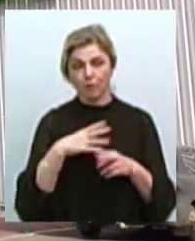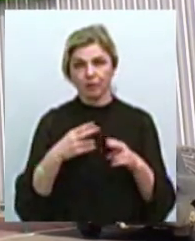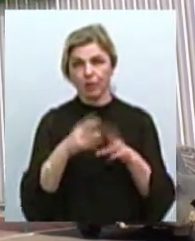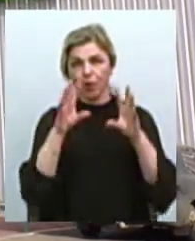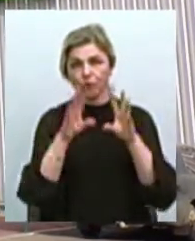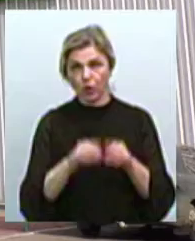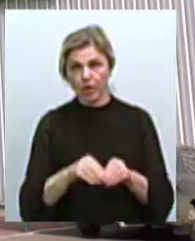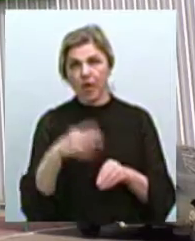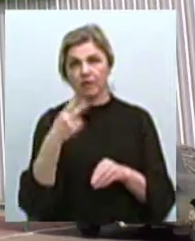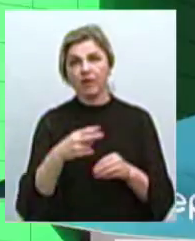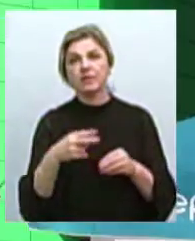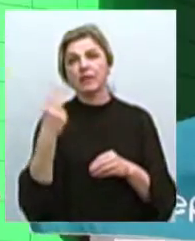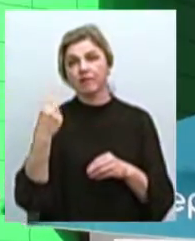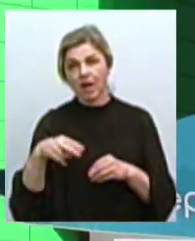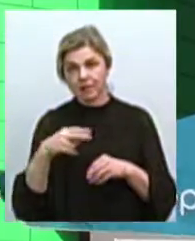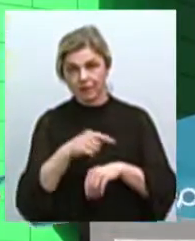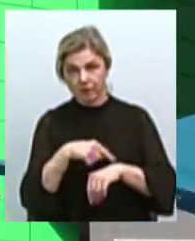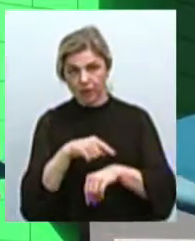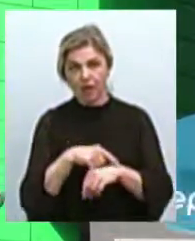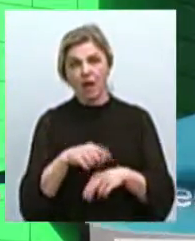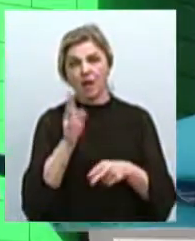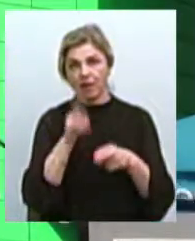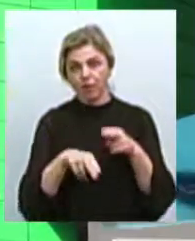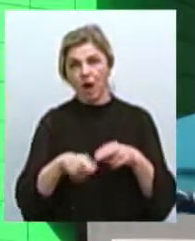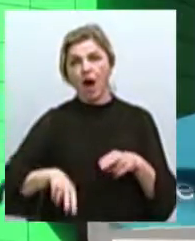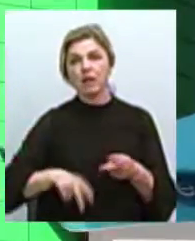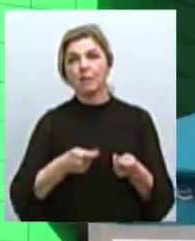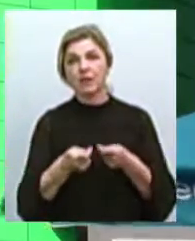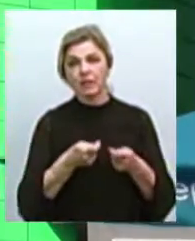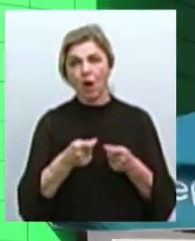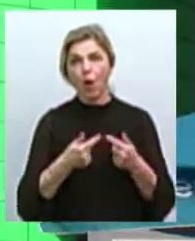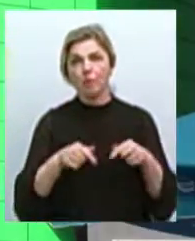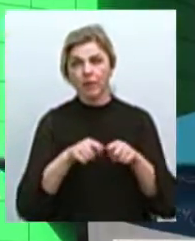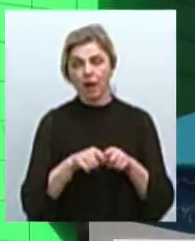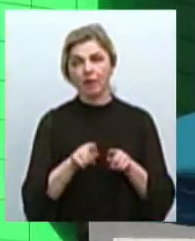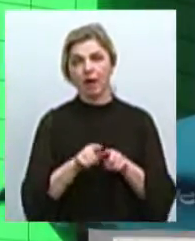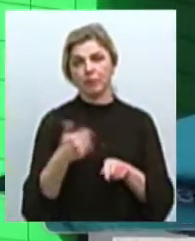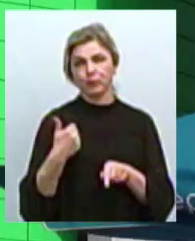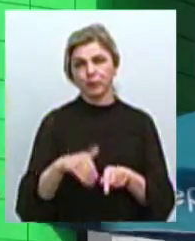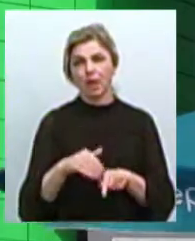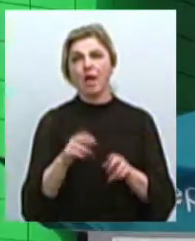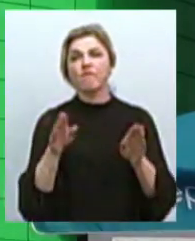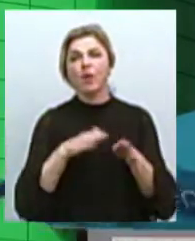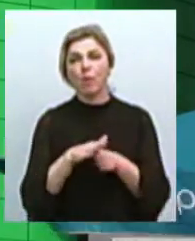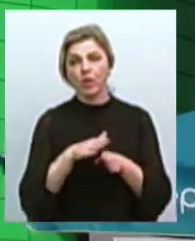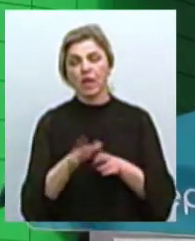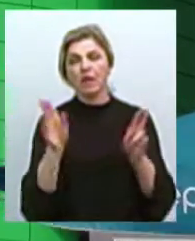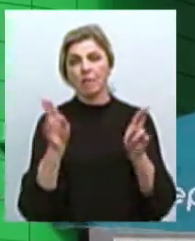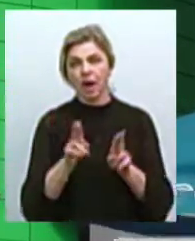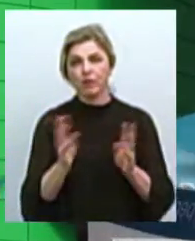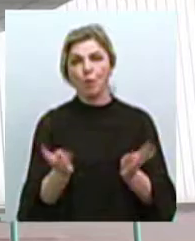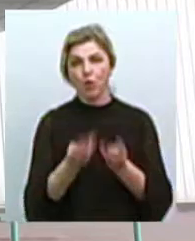о 20.20 ліквідовано. Керівництво та адміністрація об'єкту систематично ухиляється від належного дотримання правил пожежної безпеки.